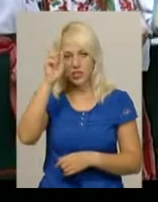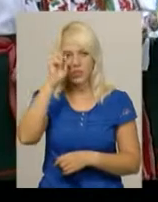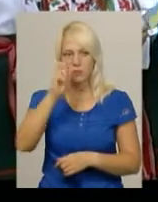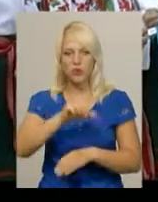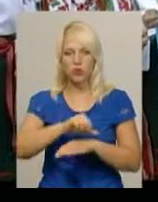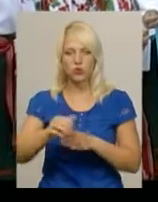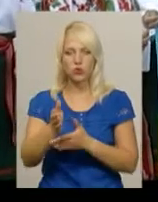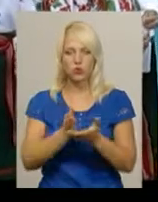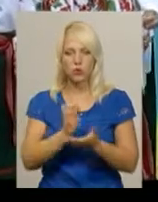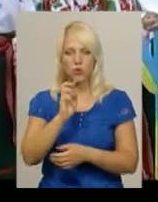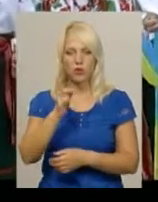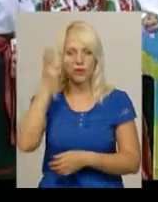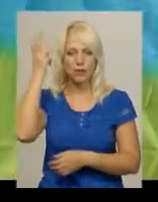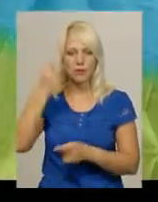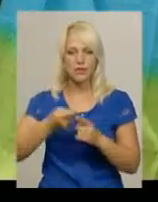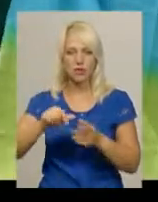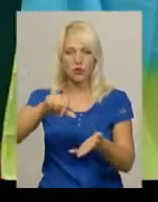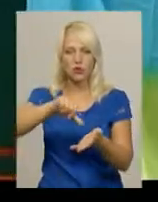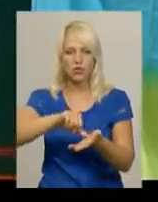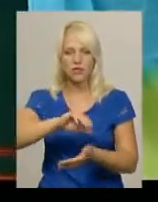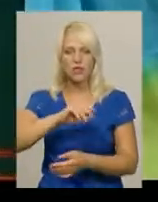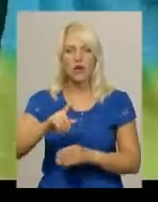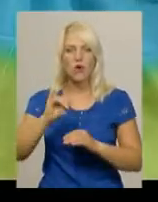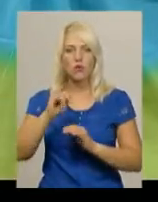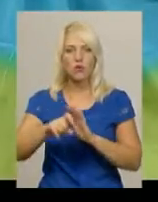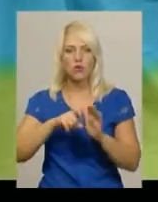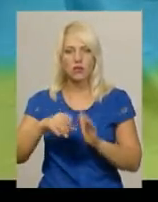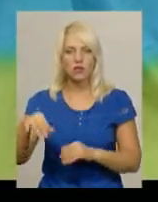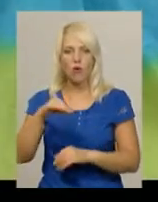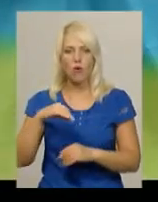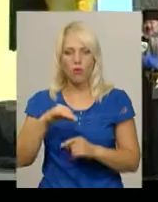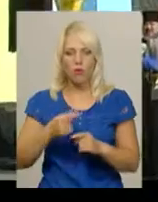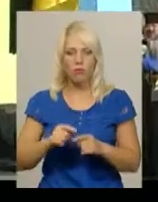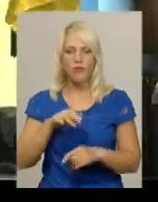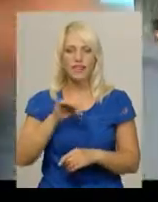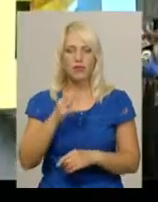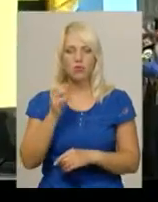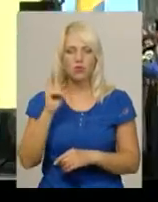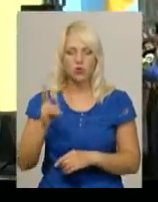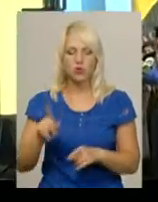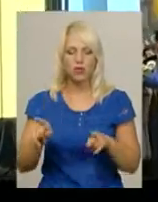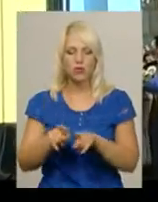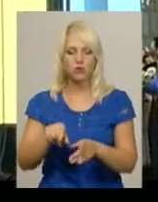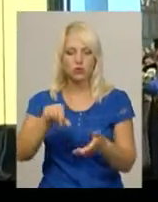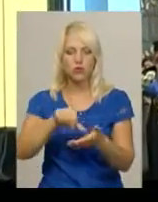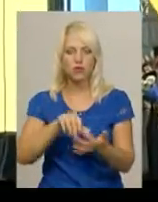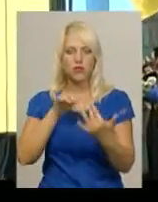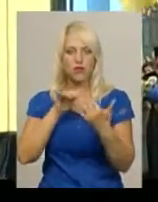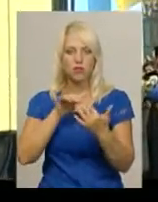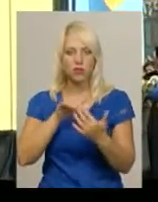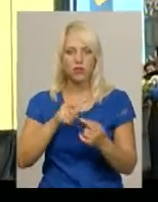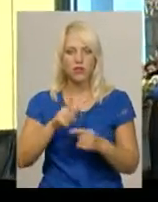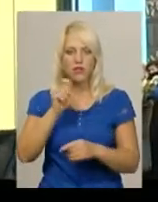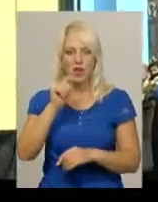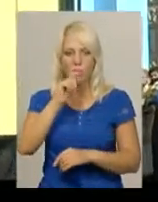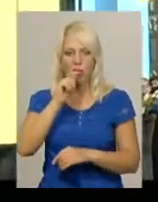Хмельницького. Це учасник бою під Краснопілем Донецької області молодший сержант Владислав Тимошчук та учасник боїв за Луганський прикордонний загін